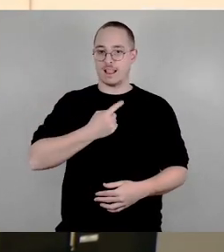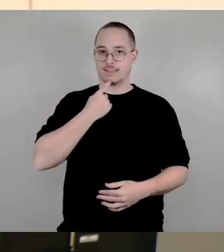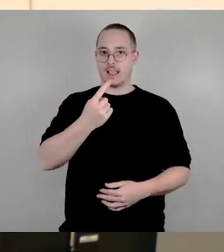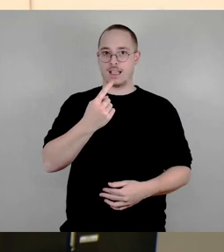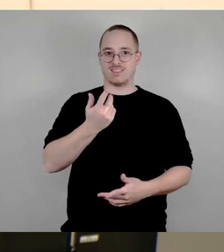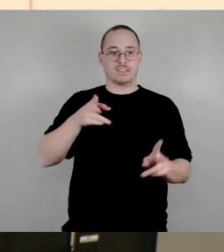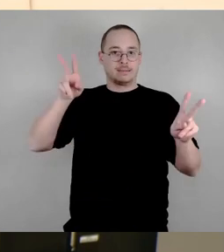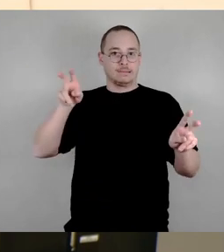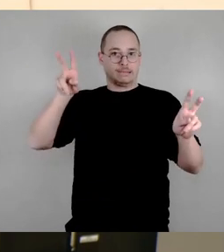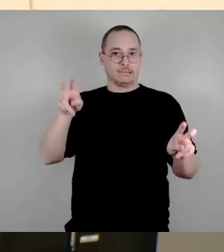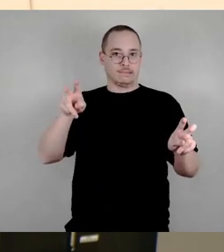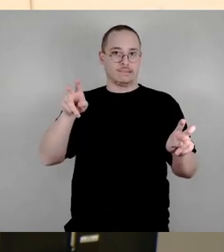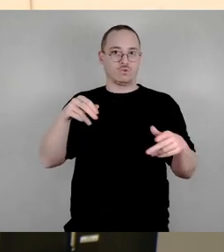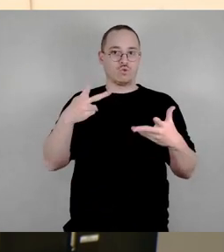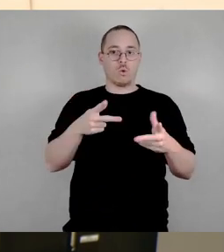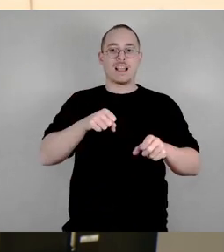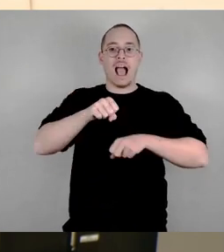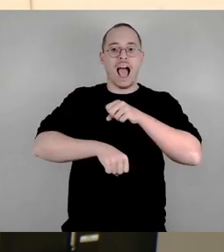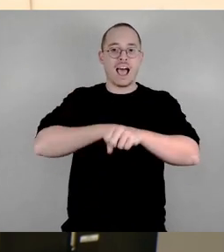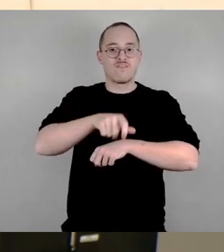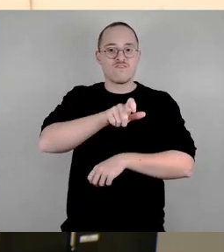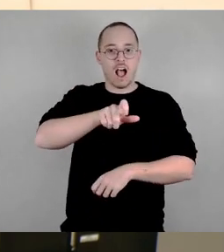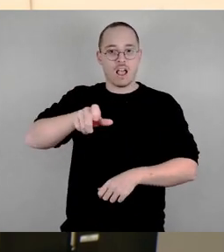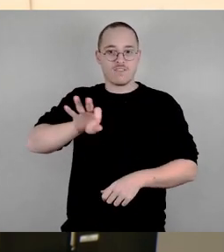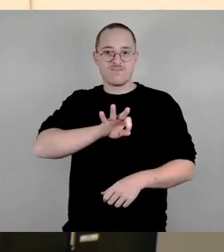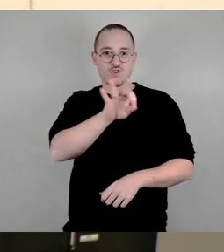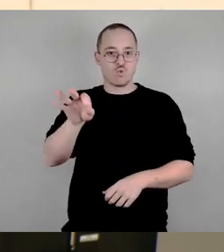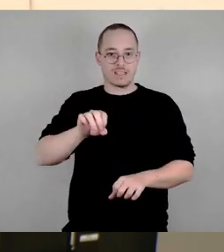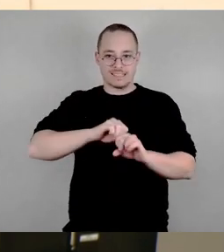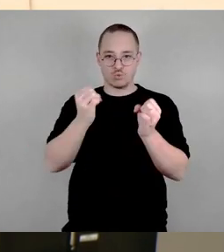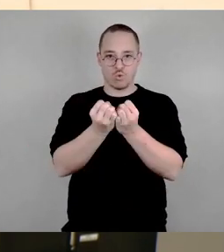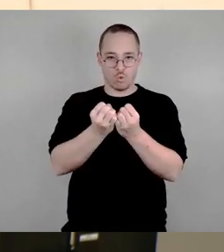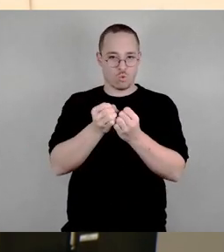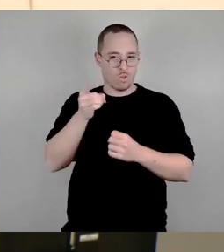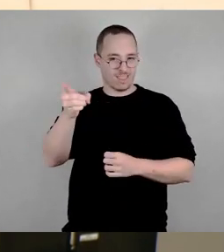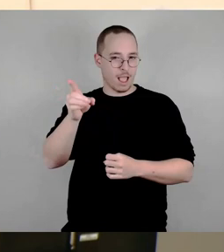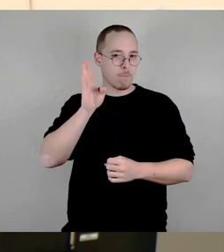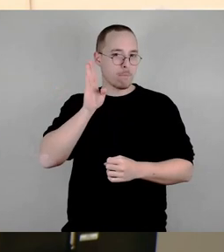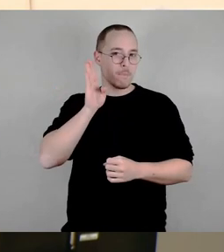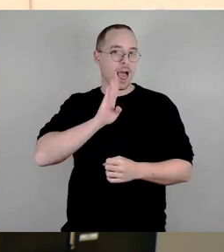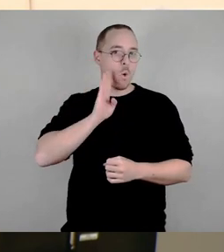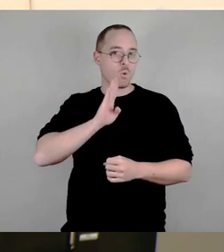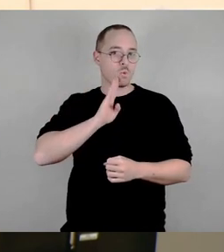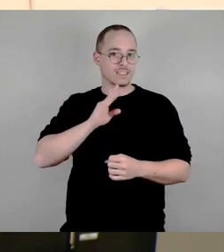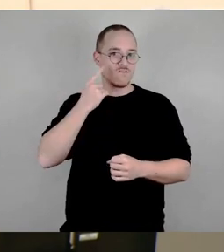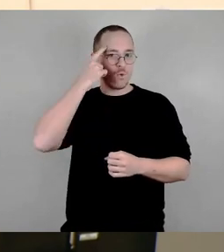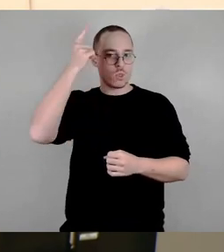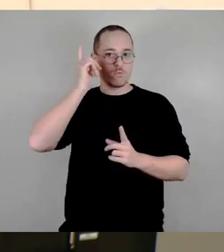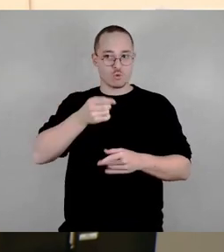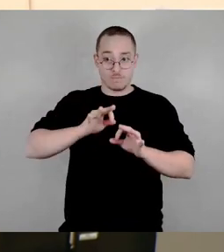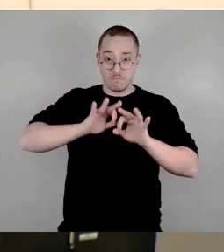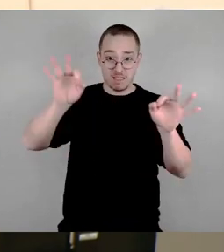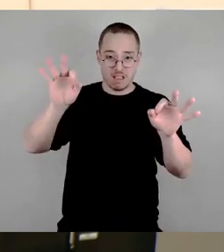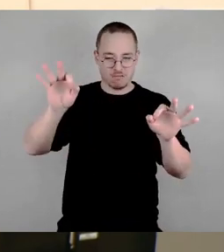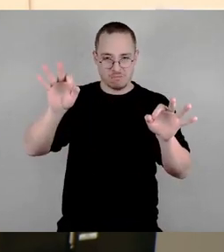die Situation für Radfahrende rund um das blaue Wunder verbessert werden muss. Ein Verkehrsversuch kann hier Klarheit über den richtigen Weg geben. Klar muss aber